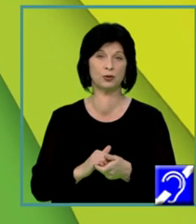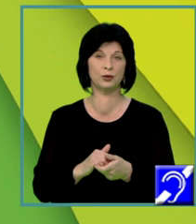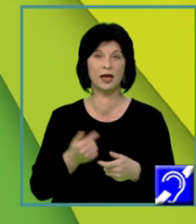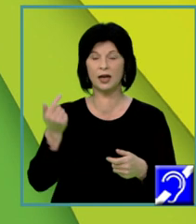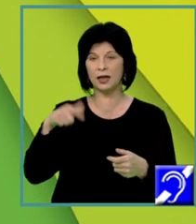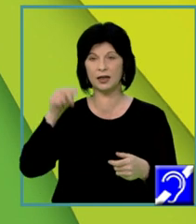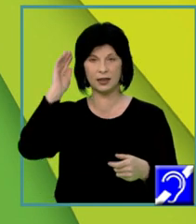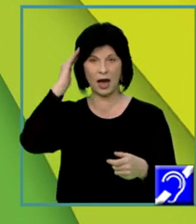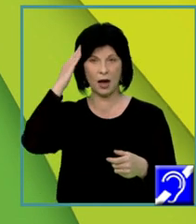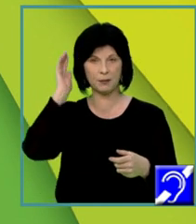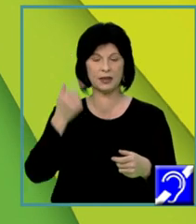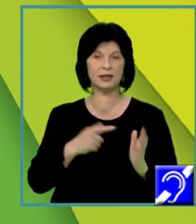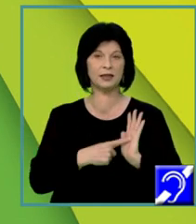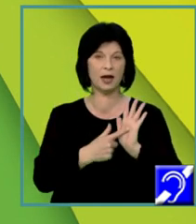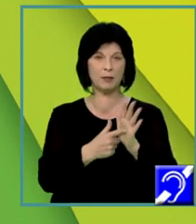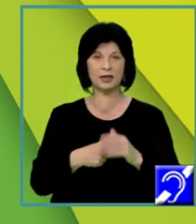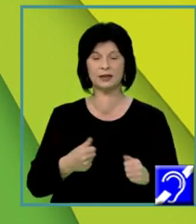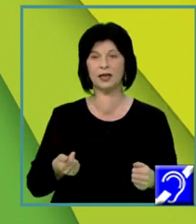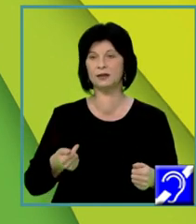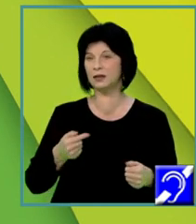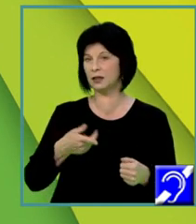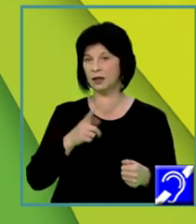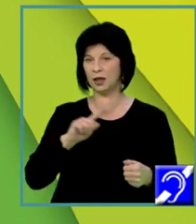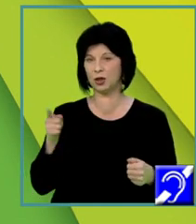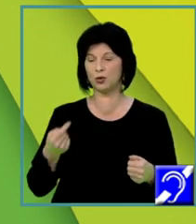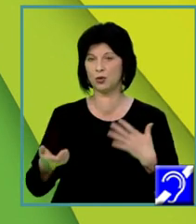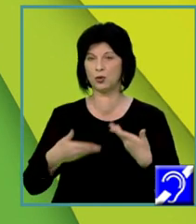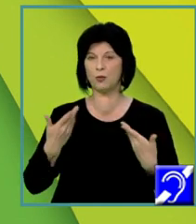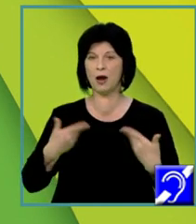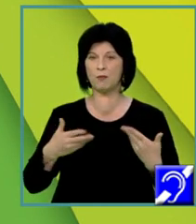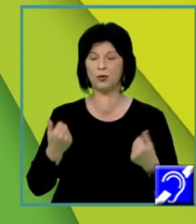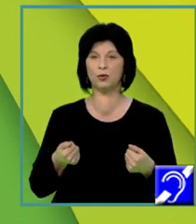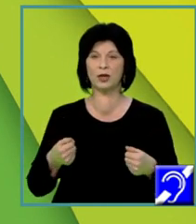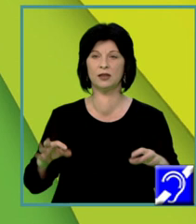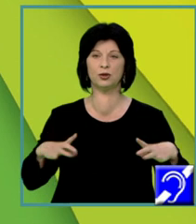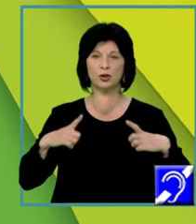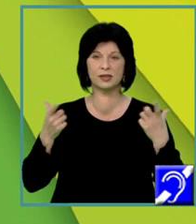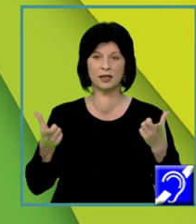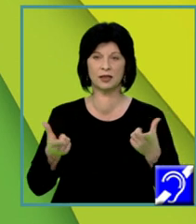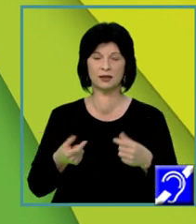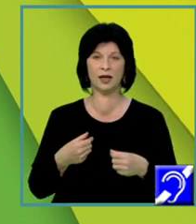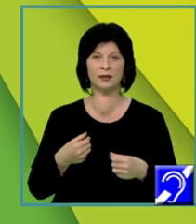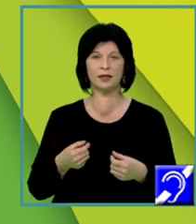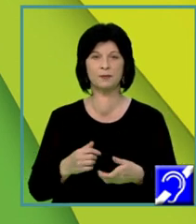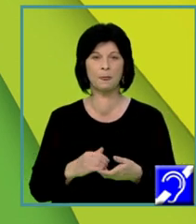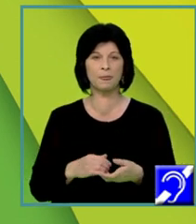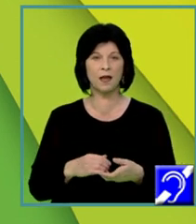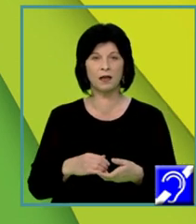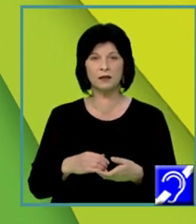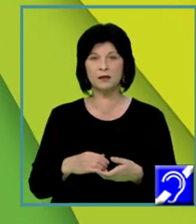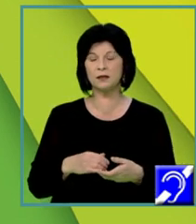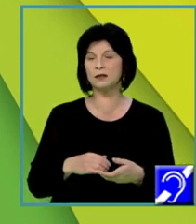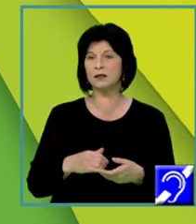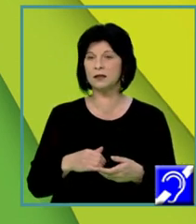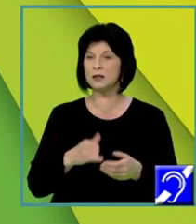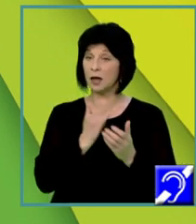nu m-am bucurat în copilărie de o sănătate de invidiat, ba din potrivă, slab la trup și bolnăvicios, mai toate bolile s-au ținut la anț de capul meu, până